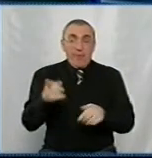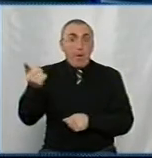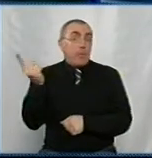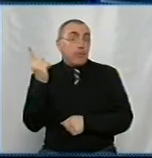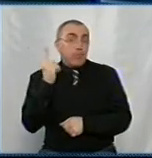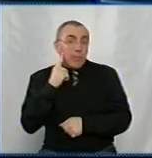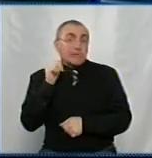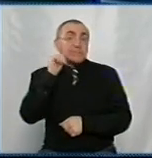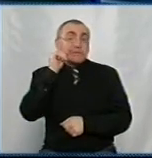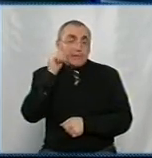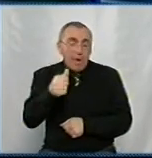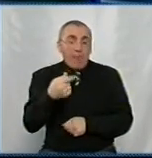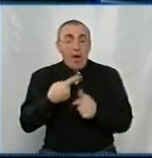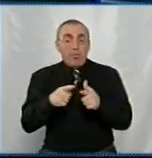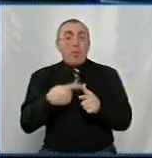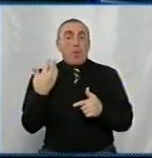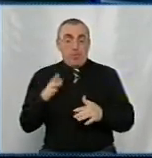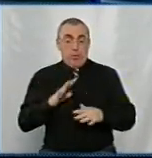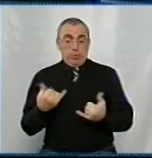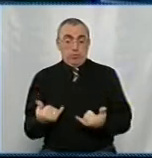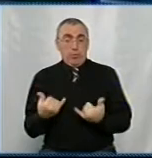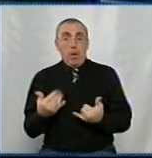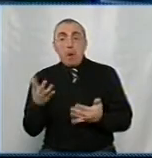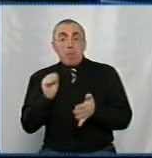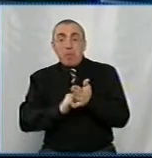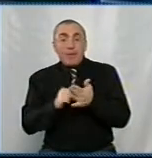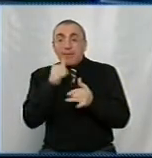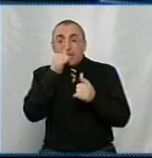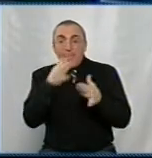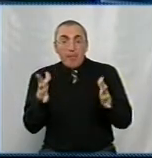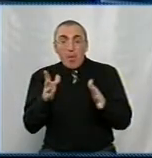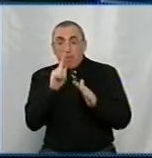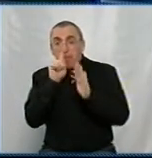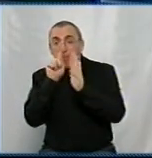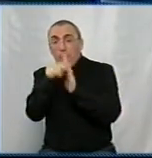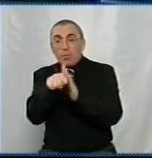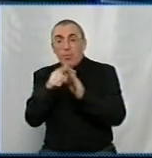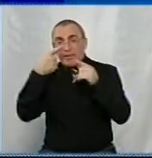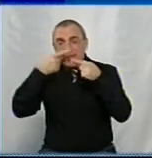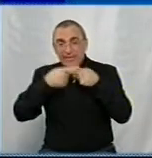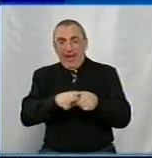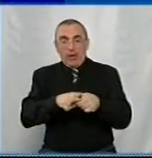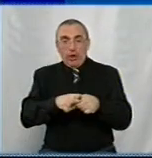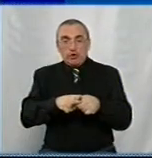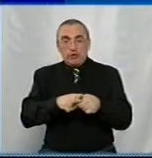почули, що завтра, або ми вже були сьогодні, а якась причина не змогли потрапити на технічний